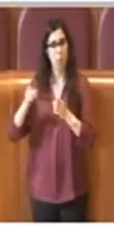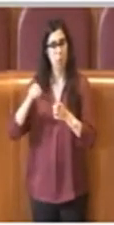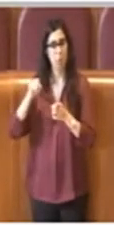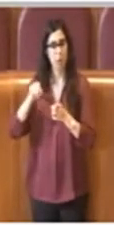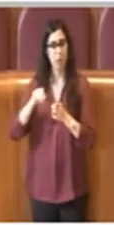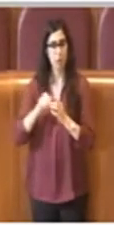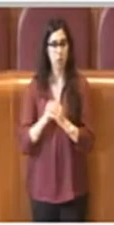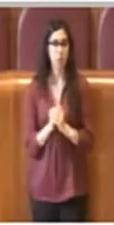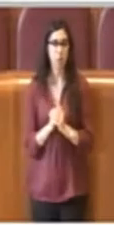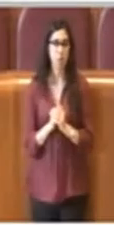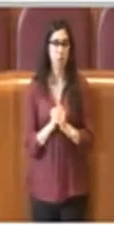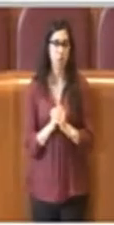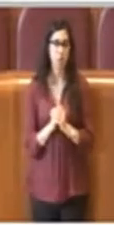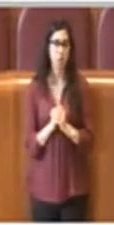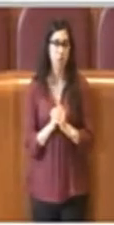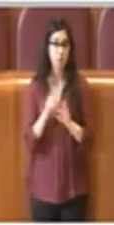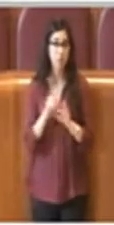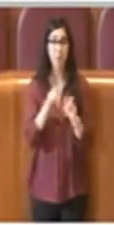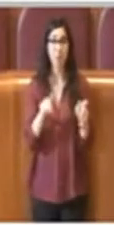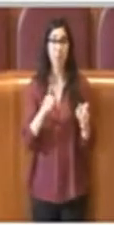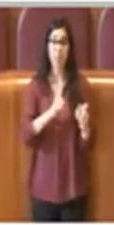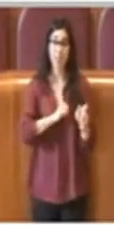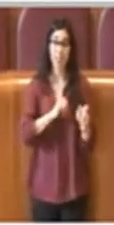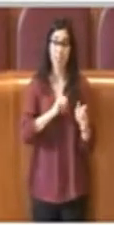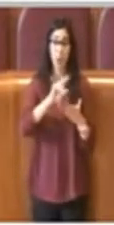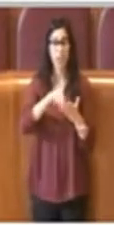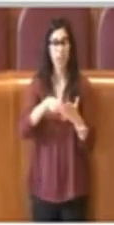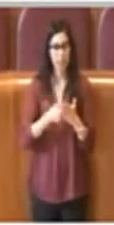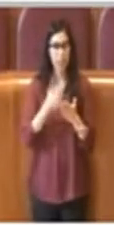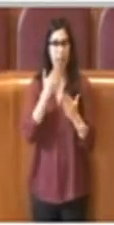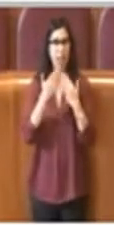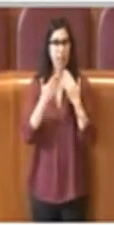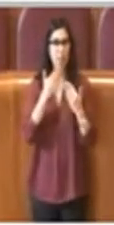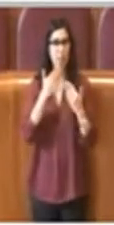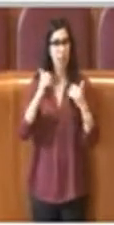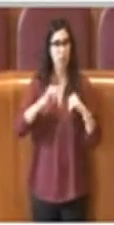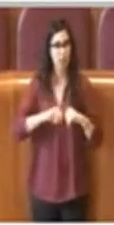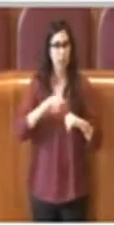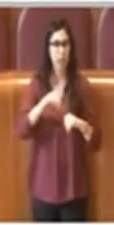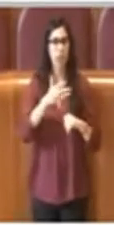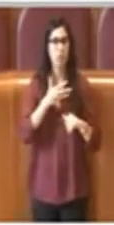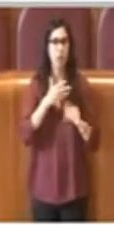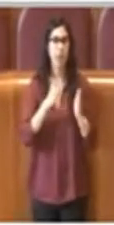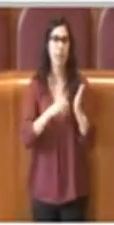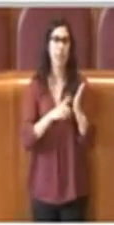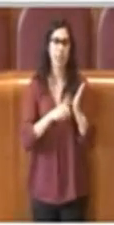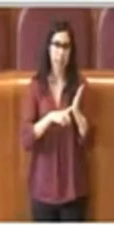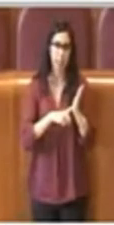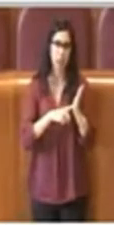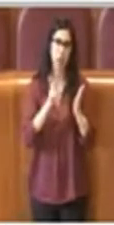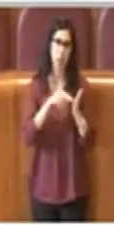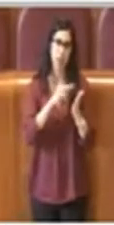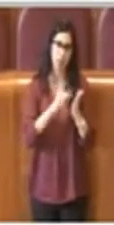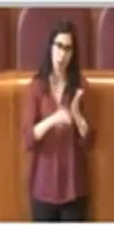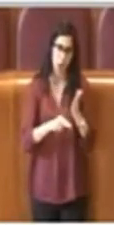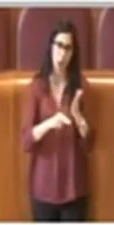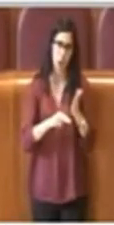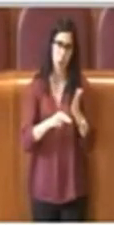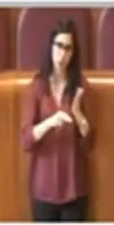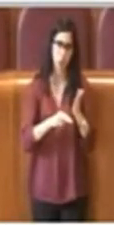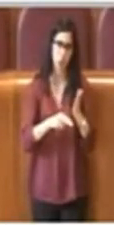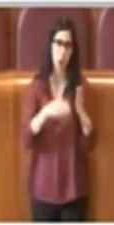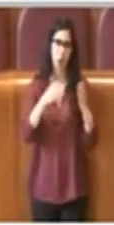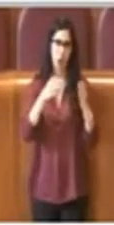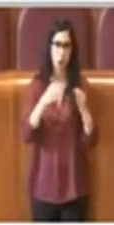I singoli sono iscritti all'assemblea cittadina con diritto di voto attivo e passivo, quindi sulla base di questo